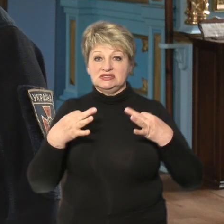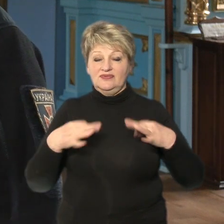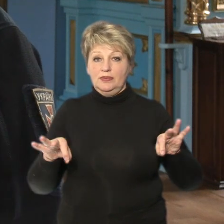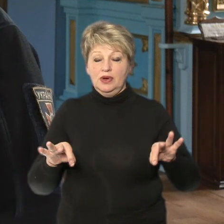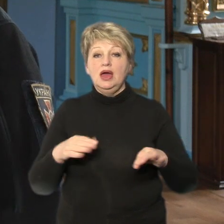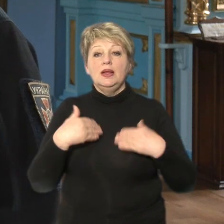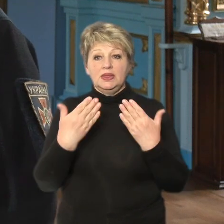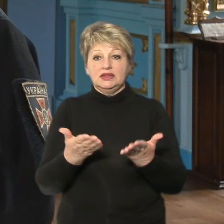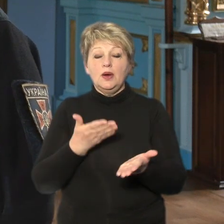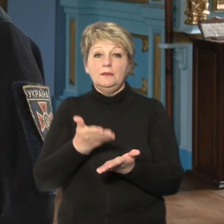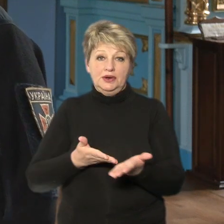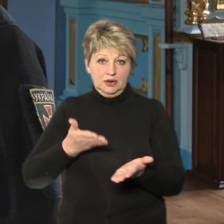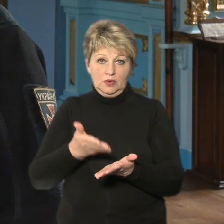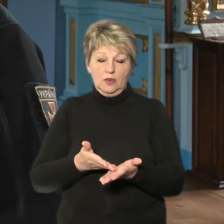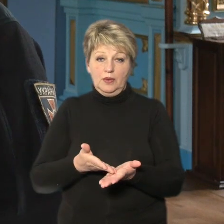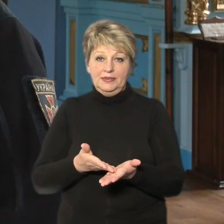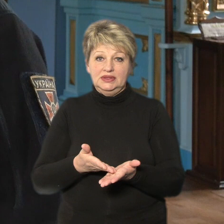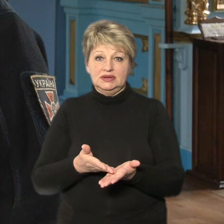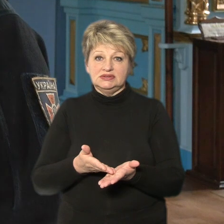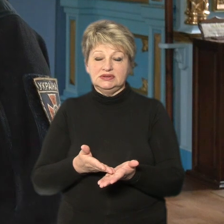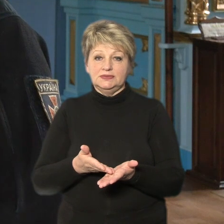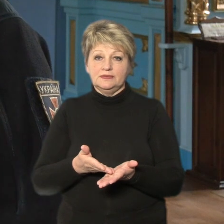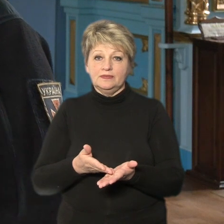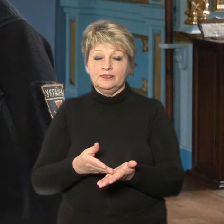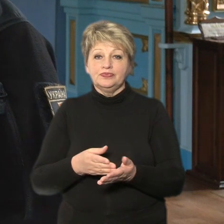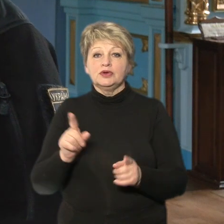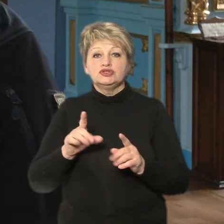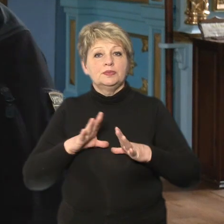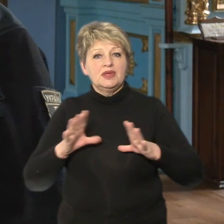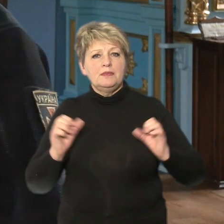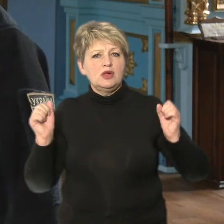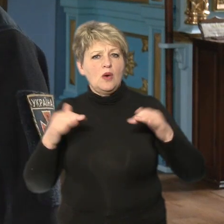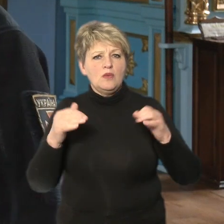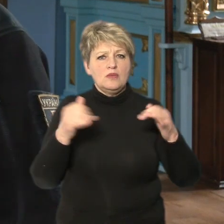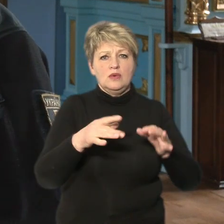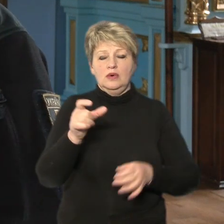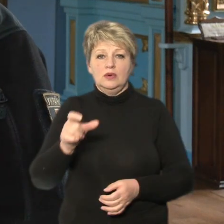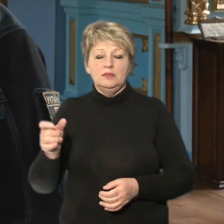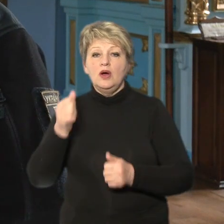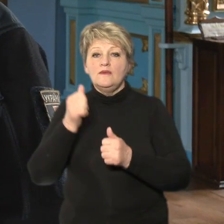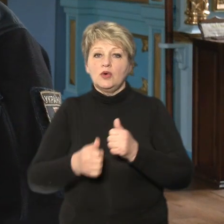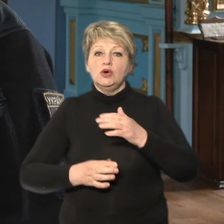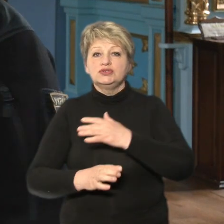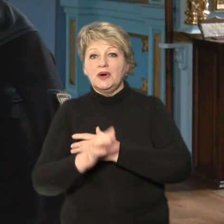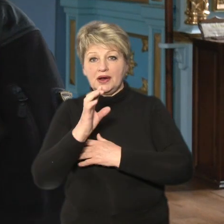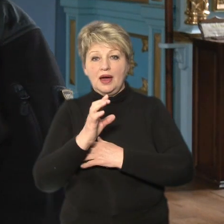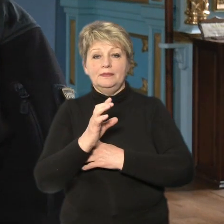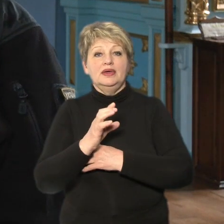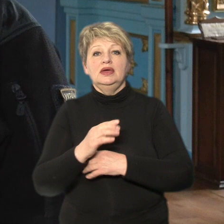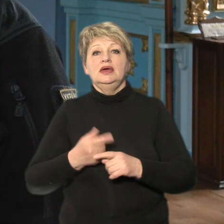рекомендації з приводу скупчення людей. В кожному храмі, в кожному соборі